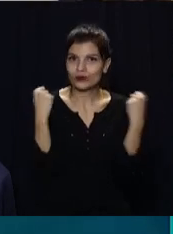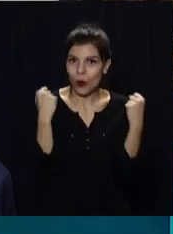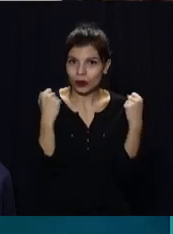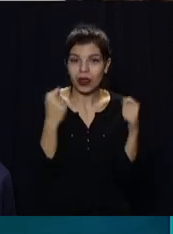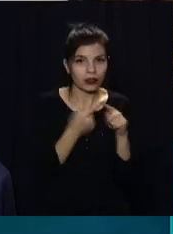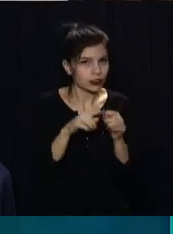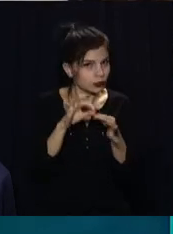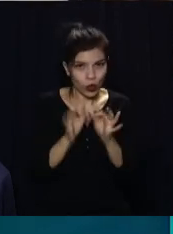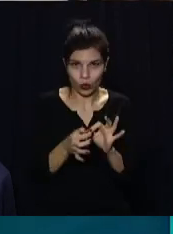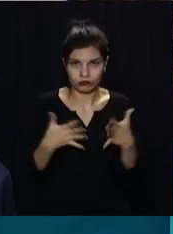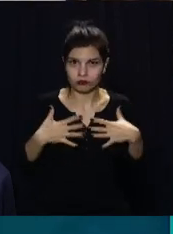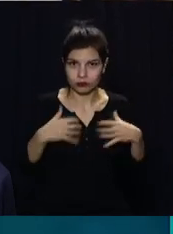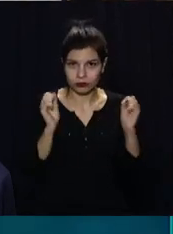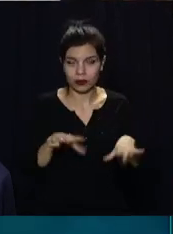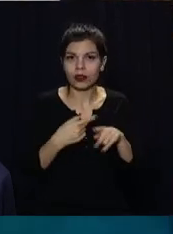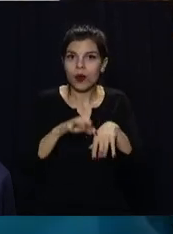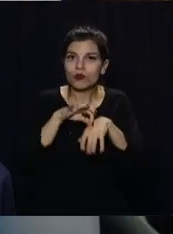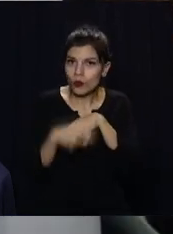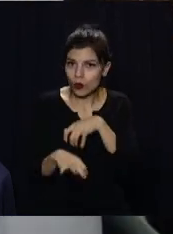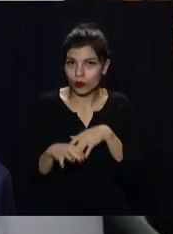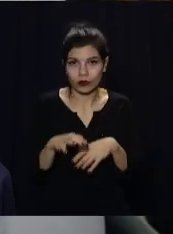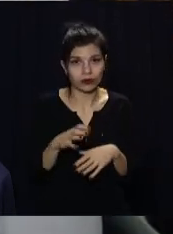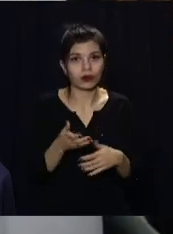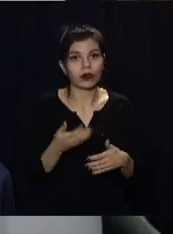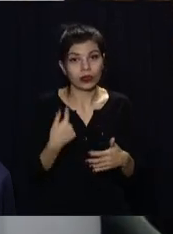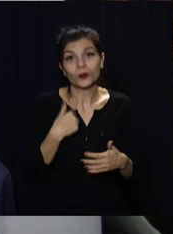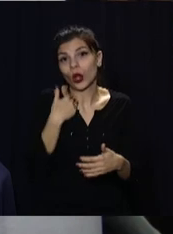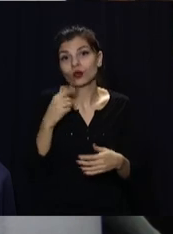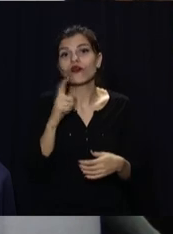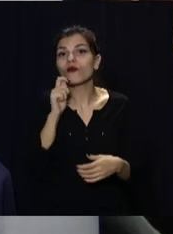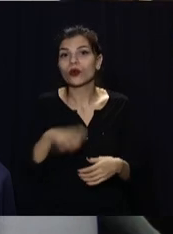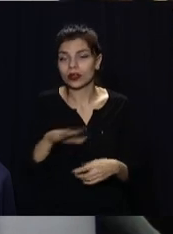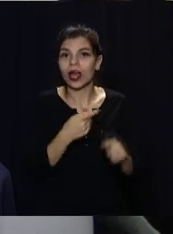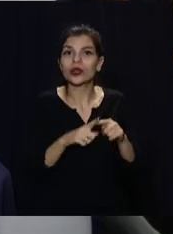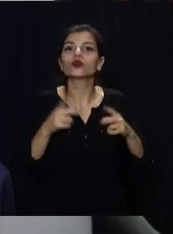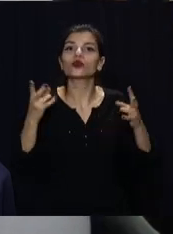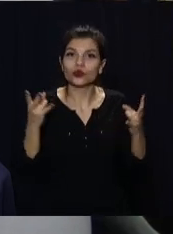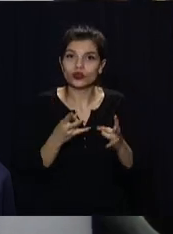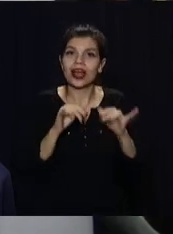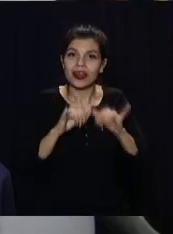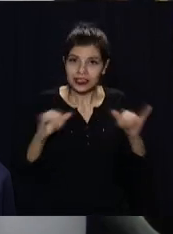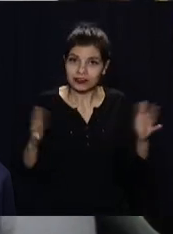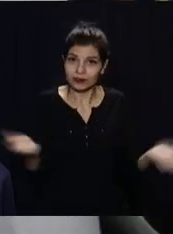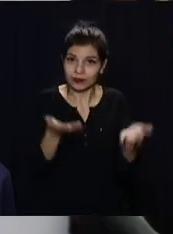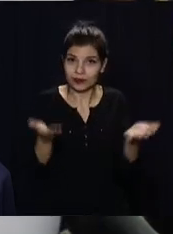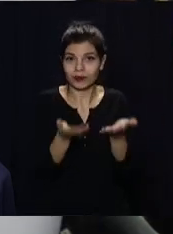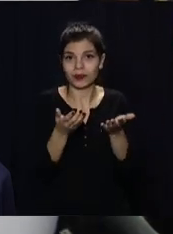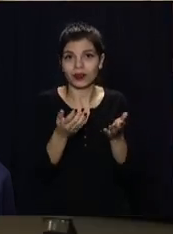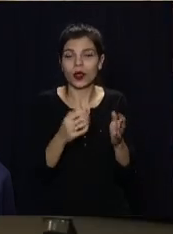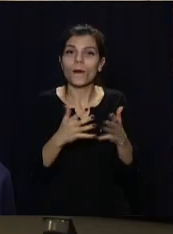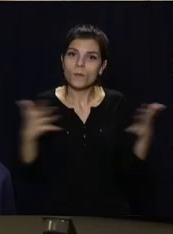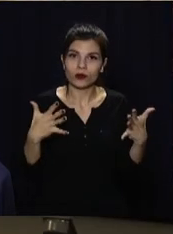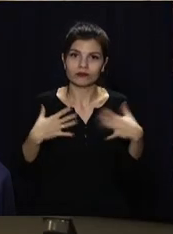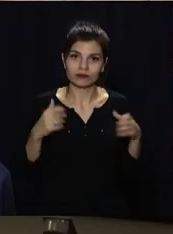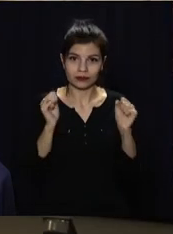складно, це дуже болезненно, і мені кажуть, що в Україні це потрібно дуже розвивати і придавати тому великі усіляти.